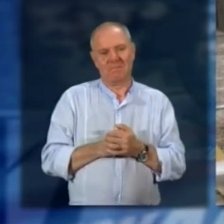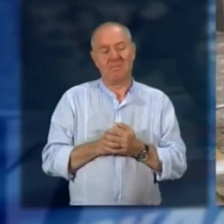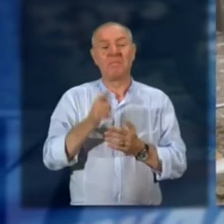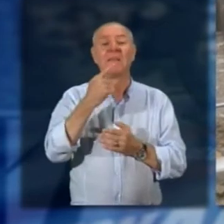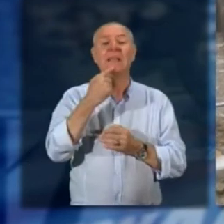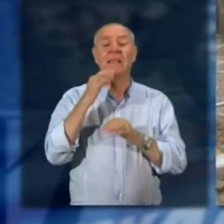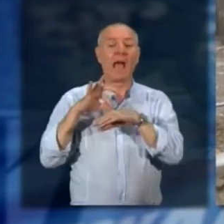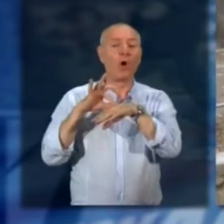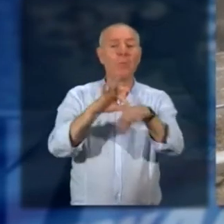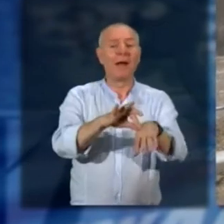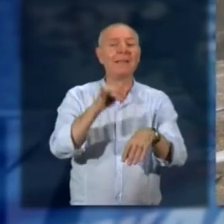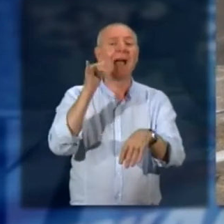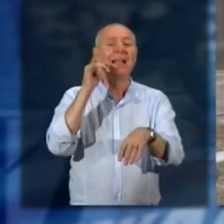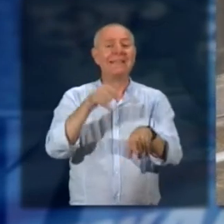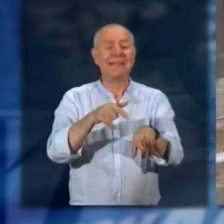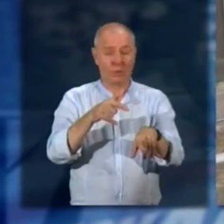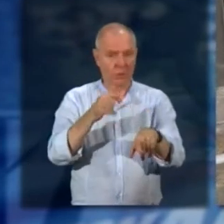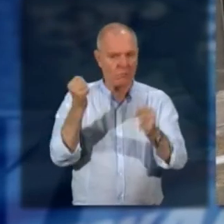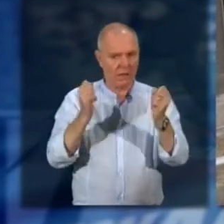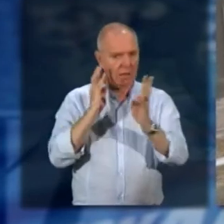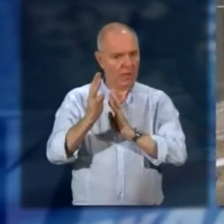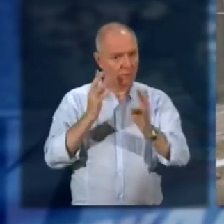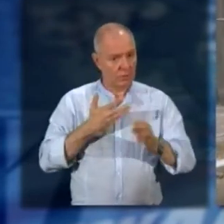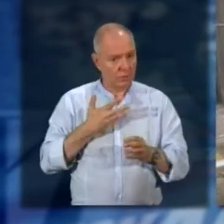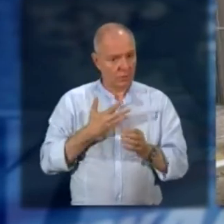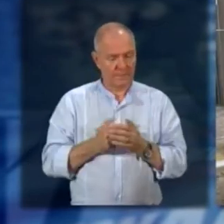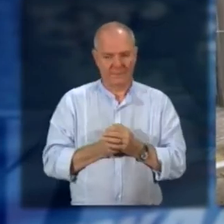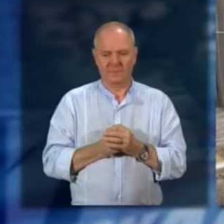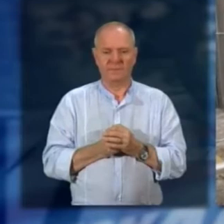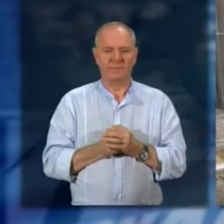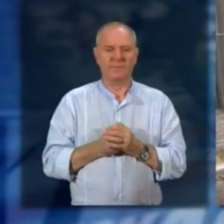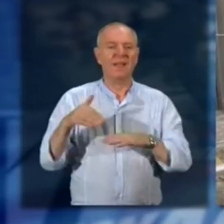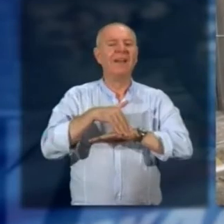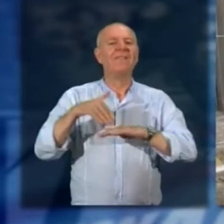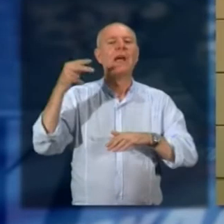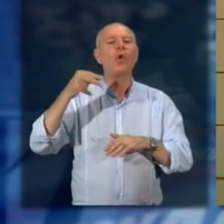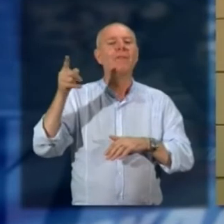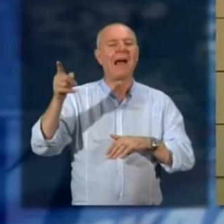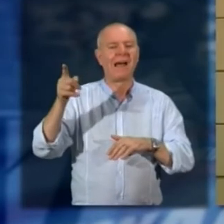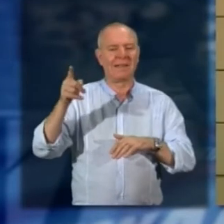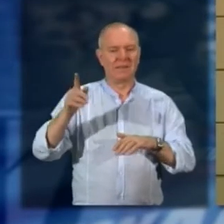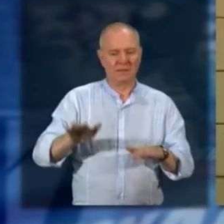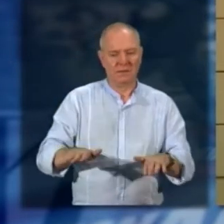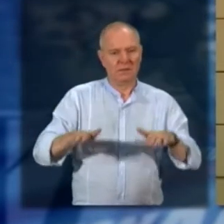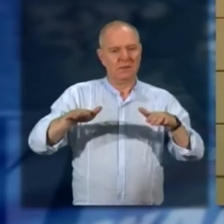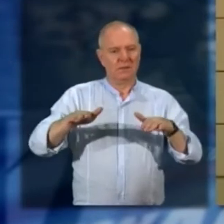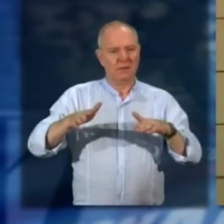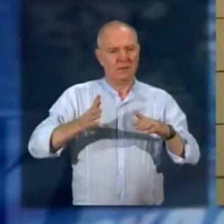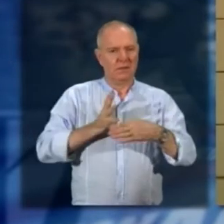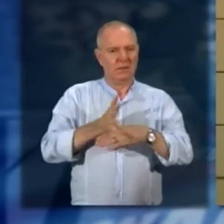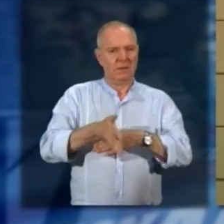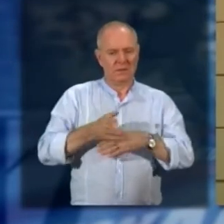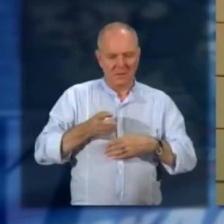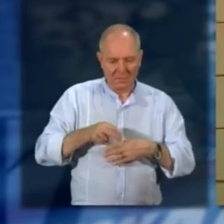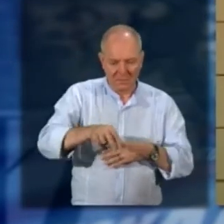i bambini all'asilo perché le auto transiteranno in Via Novara invece è stato ultimato il nuovo attraversamento pedonale rialzato e colorato un intervento